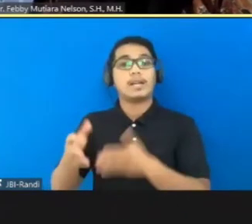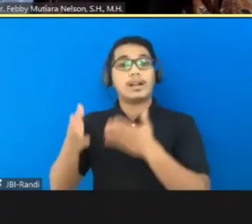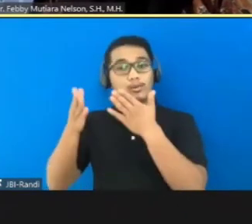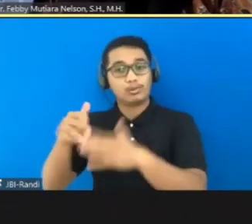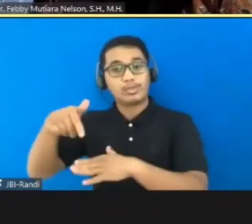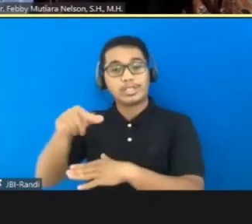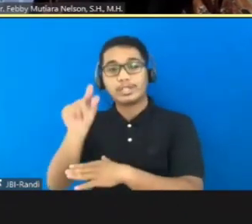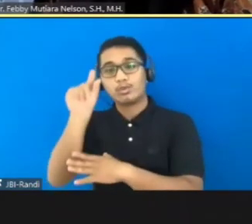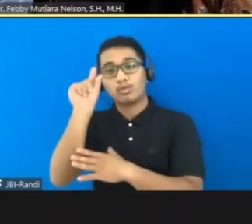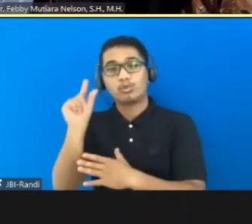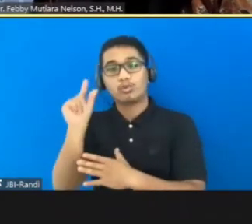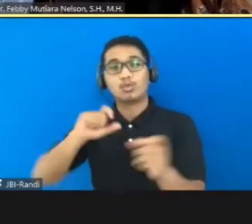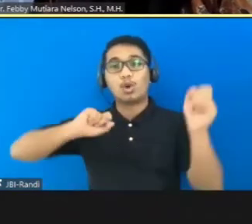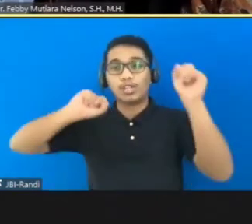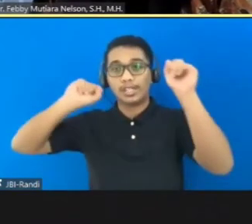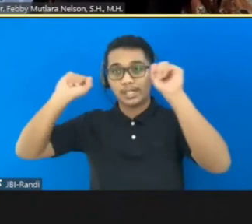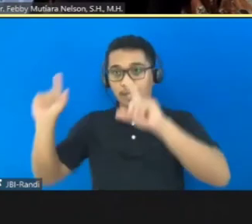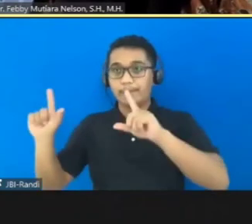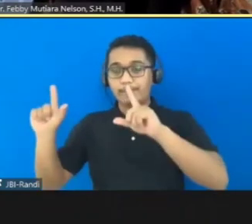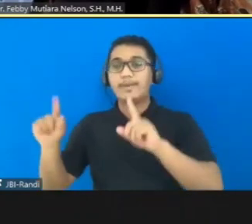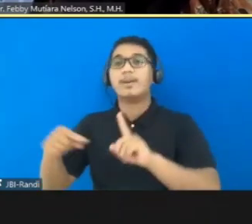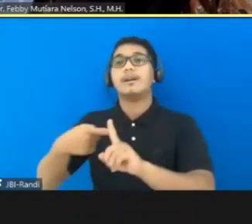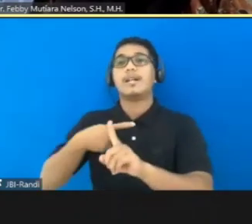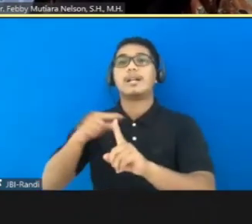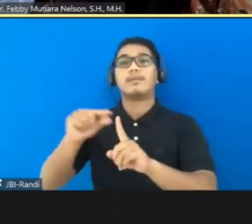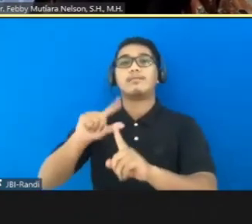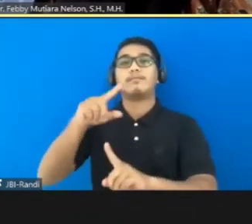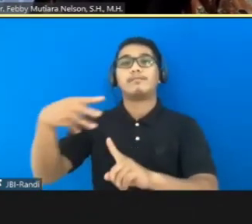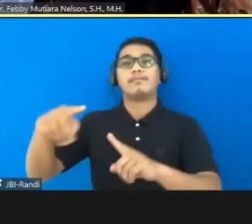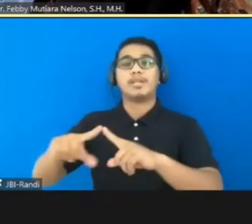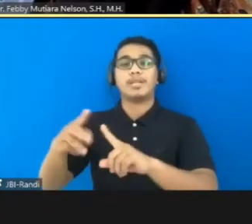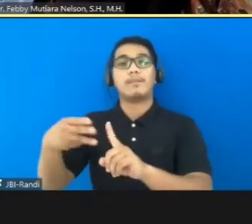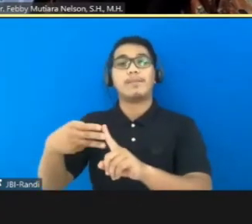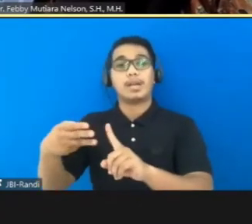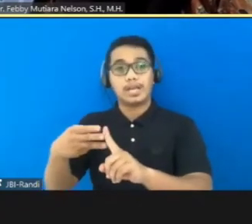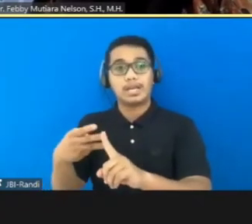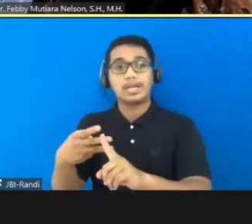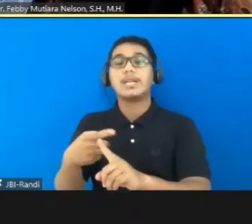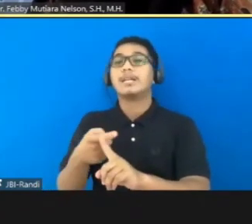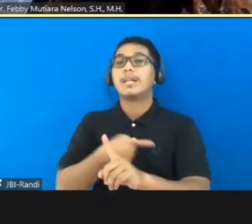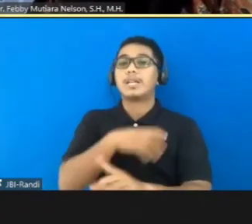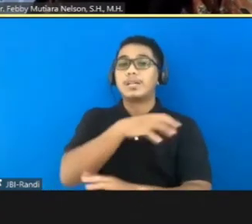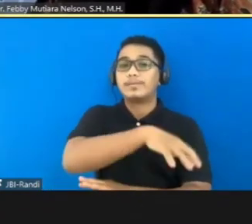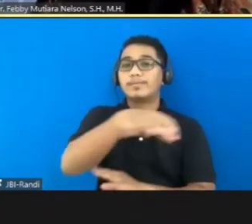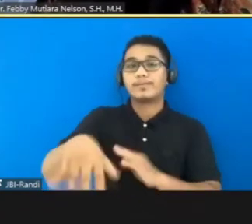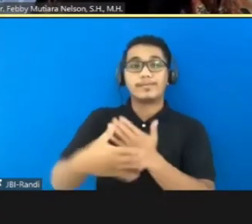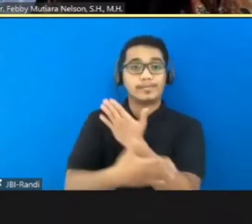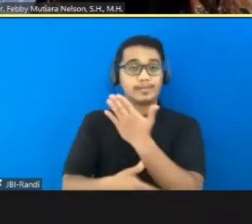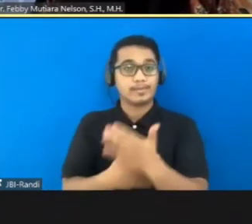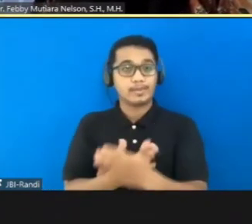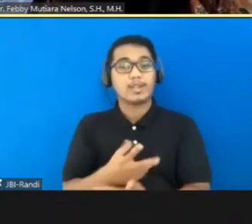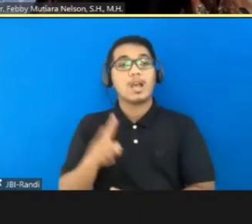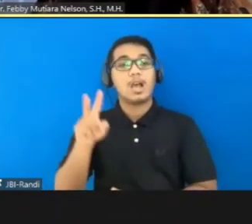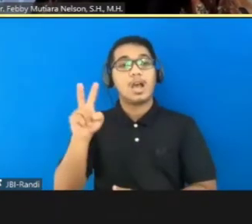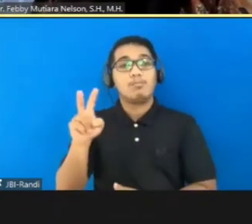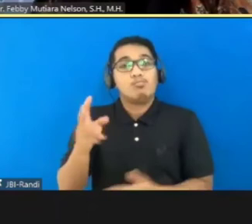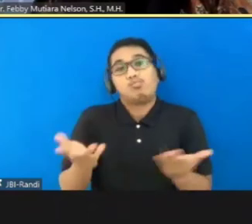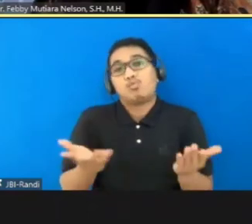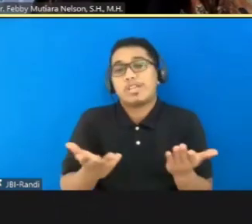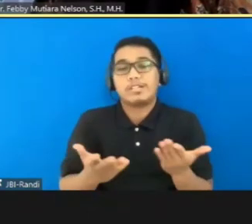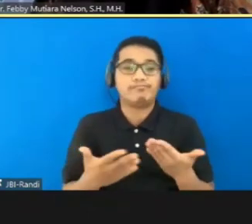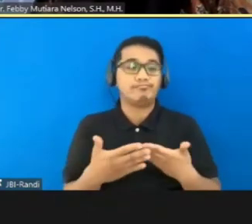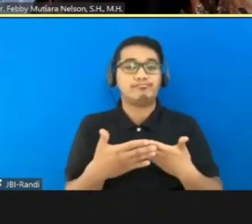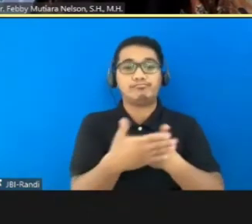konsep yang diambil dari plea bargain yang berkembang di berbagai negara. Mestinya ini dibuka sedikit ruang gitu ya.